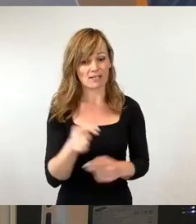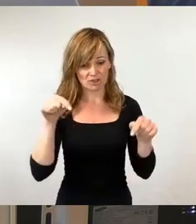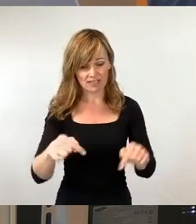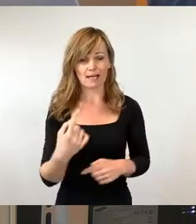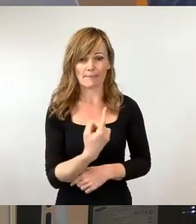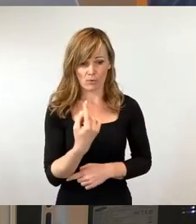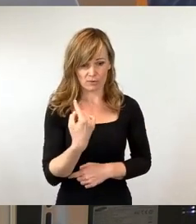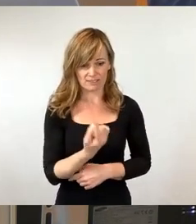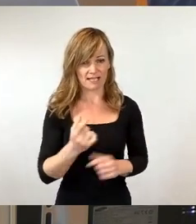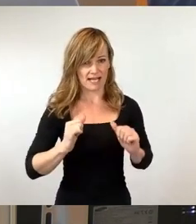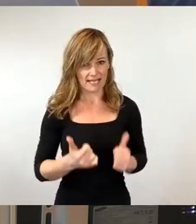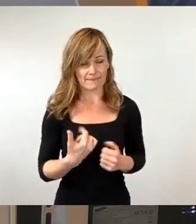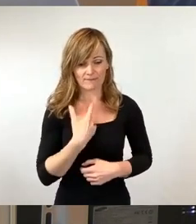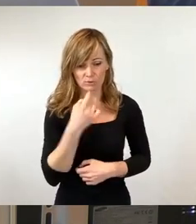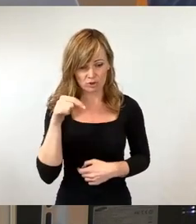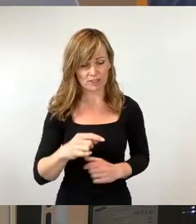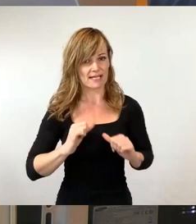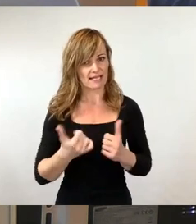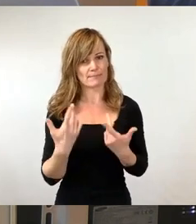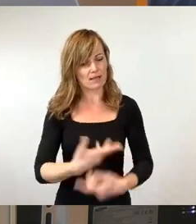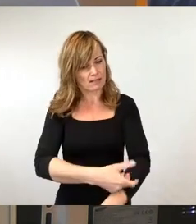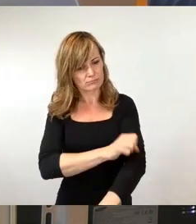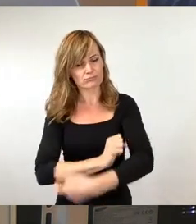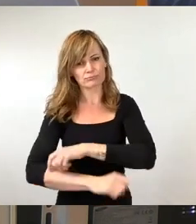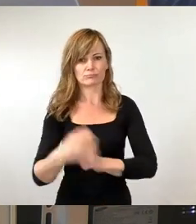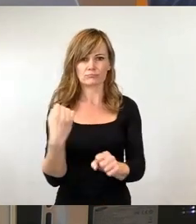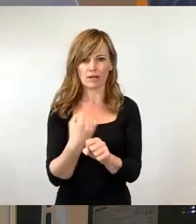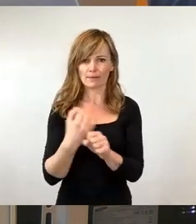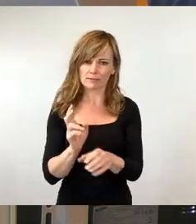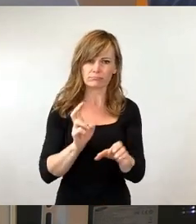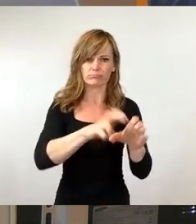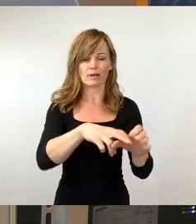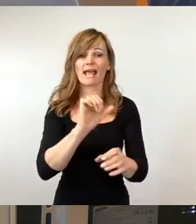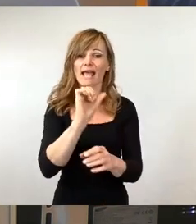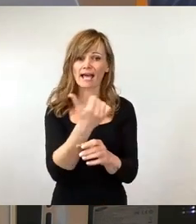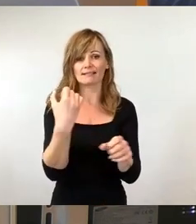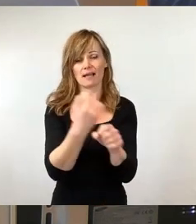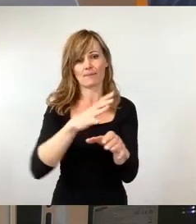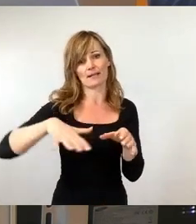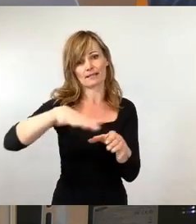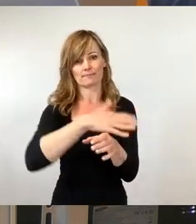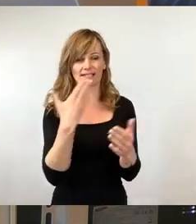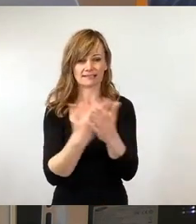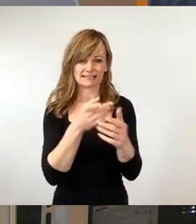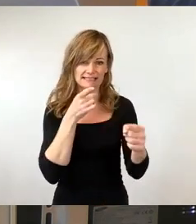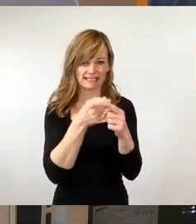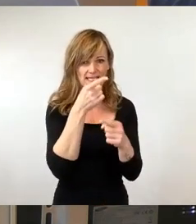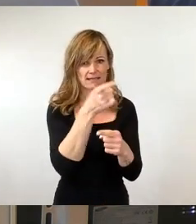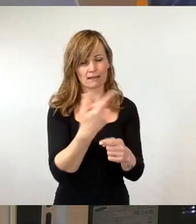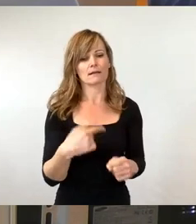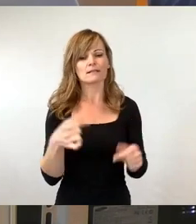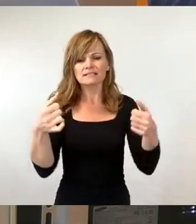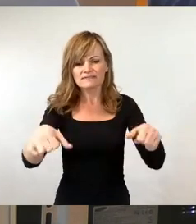leben möchte, mit anpackt und zwar vorzugsweise auf dem ersten Arbeitsmarkt. Da braucht man auch nicht zwingend Sprachkurse von Anfang an.